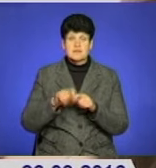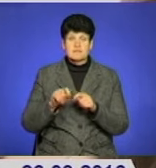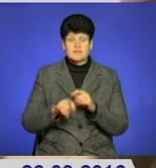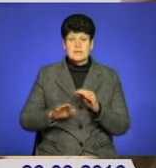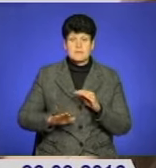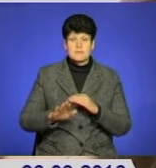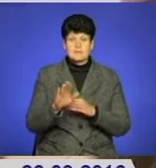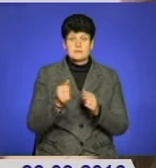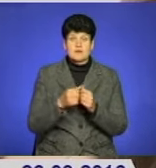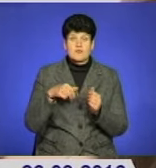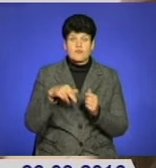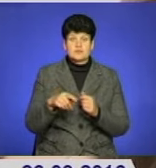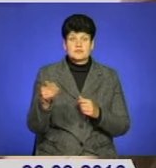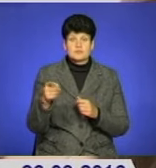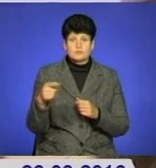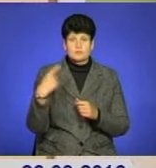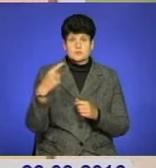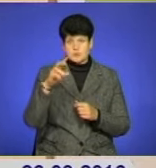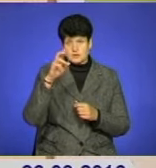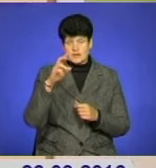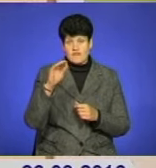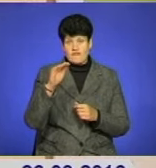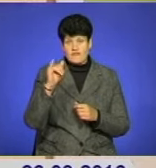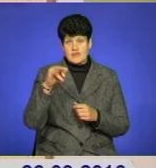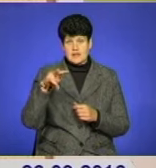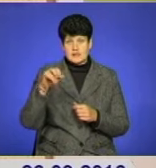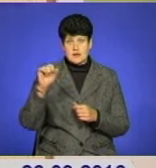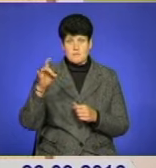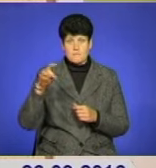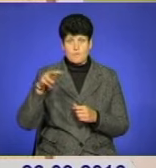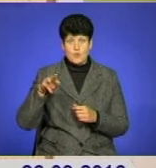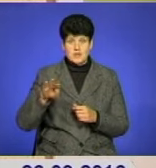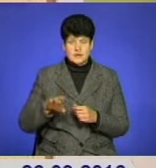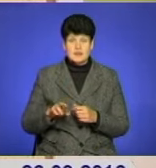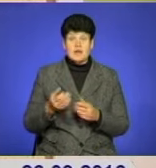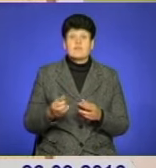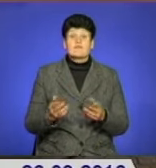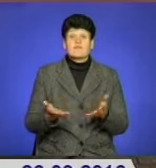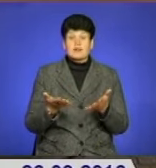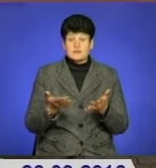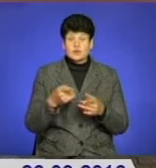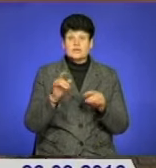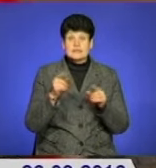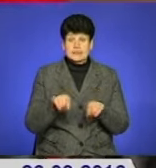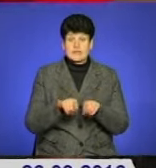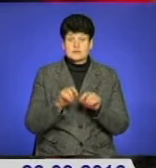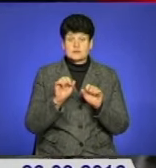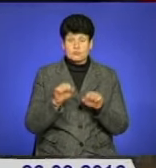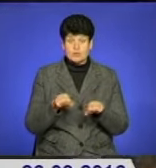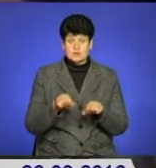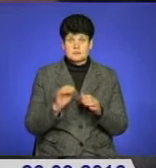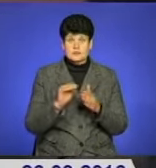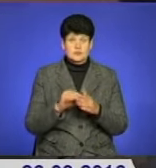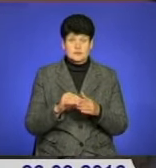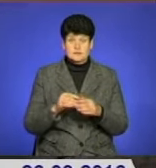пандус біля входу у будівлю Тернопільської обласної філармонії. Як з'ясувалося, його теж можна віднести до розряду